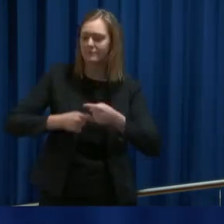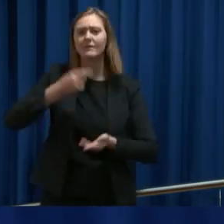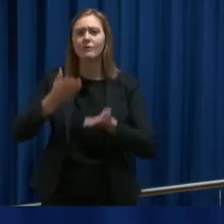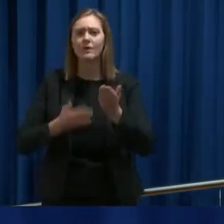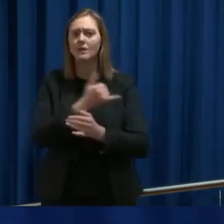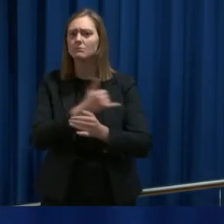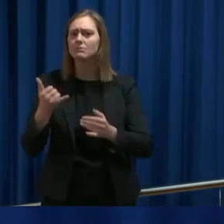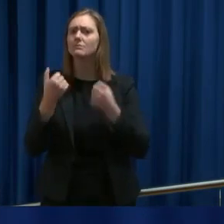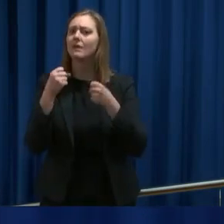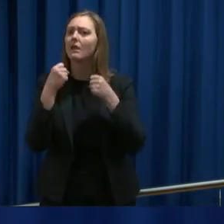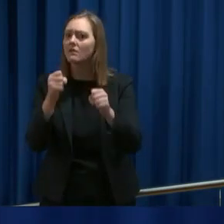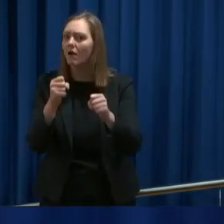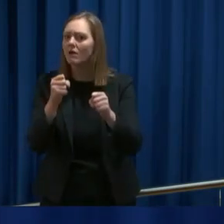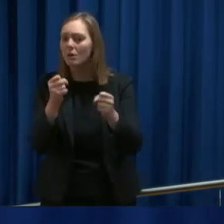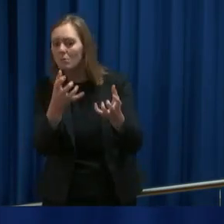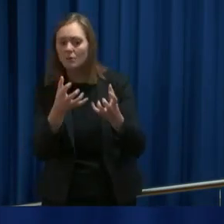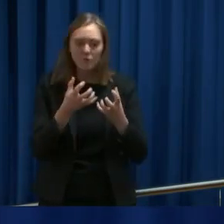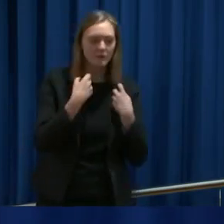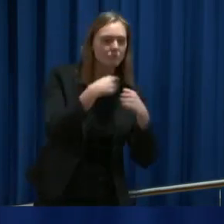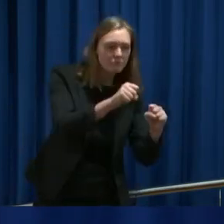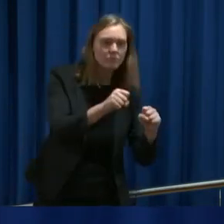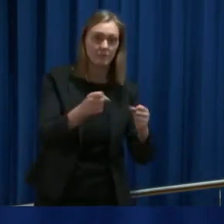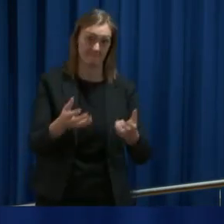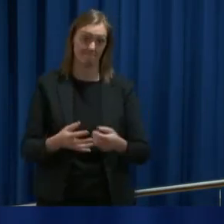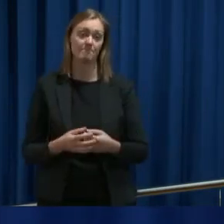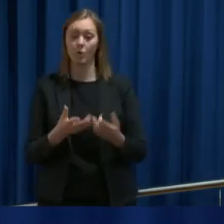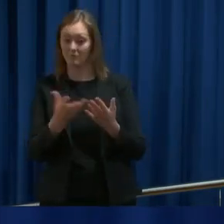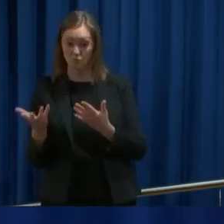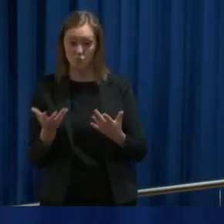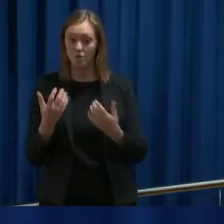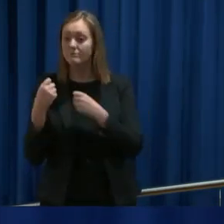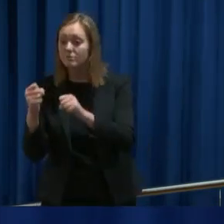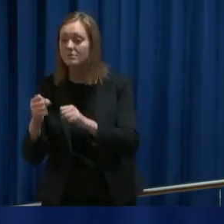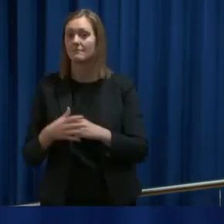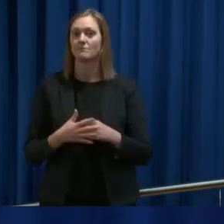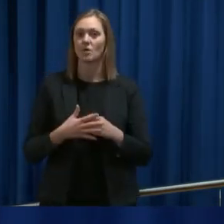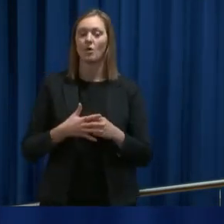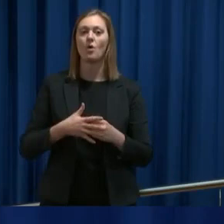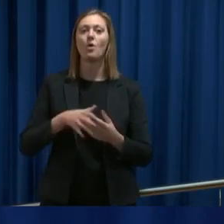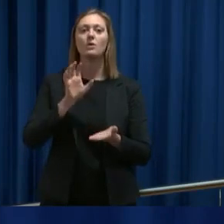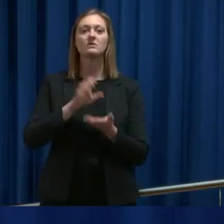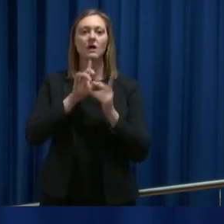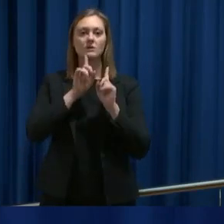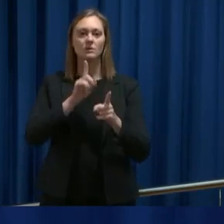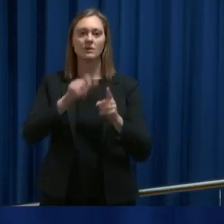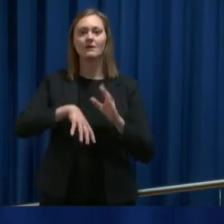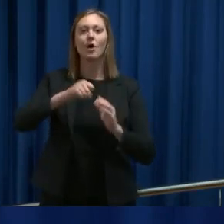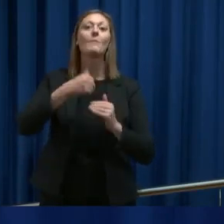tiltak og hvor de må settes inn. Og dette kommer da statsrådene til å komme tilbake inn til.